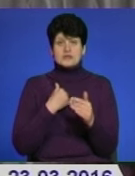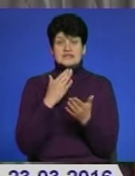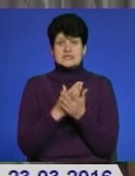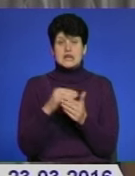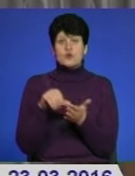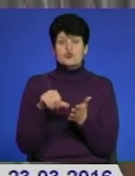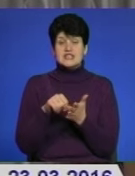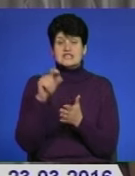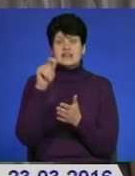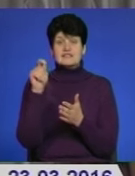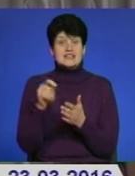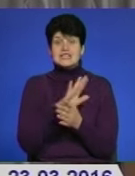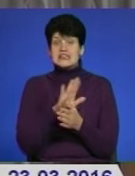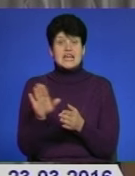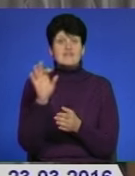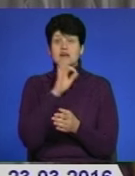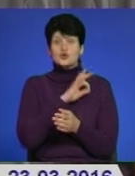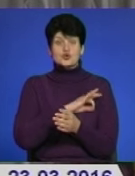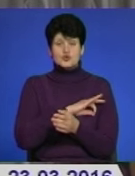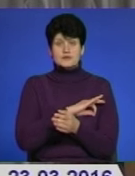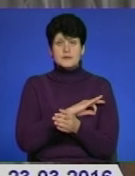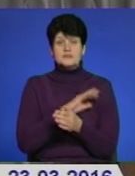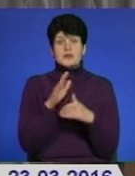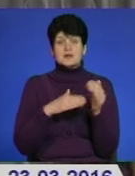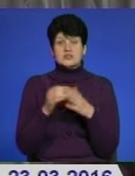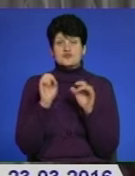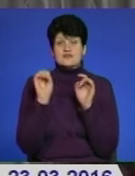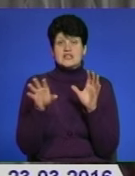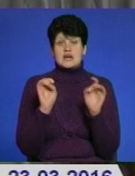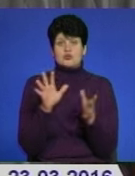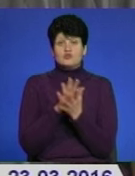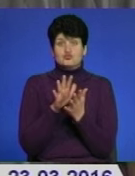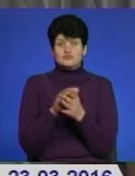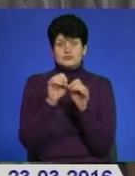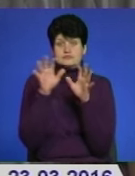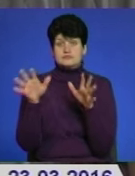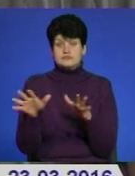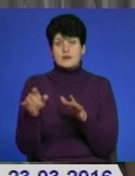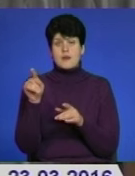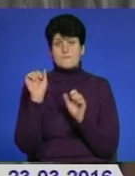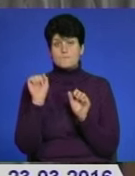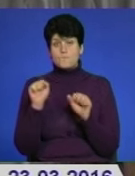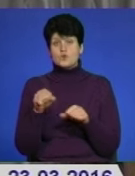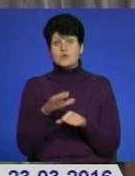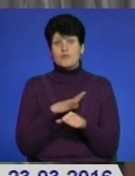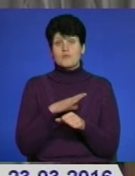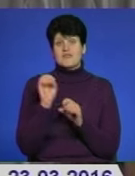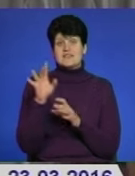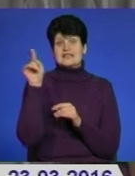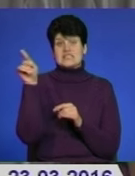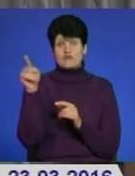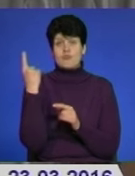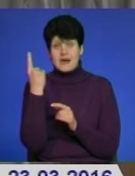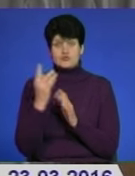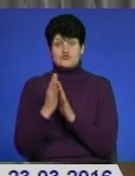учасники вільні, які не використовуються, які практично закидають мусором, вони пустують. Їх можна було б віддати ті в першу